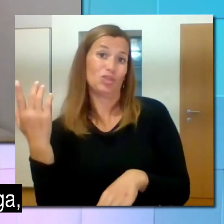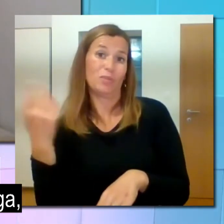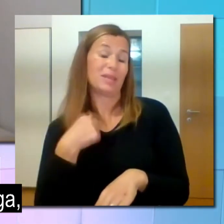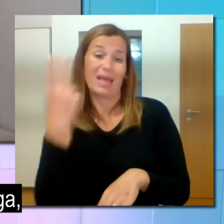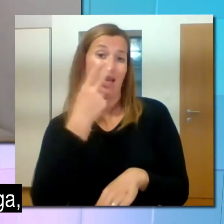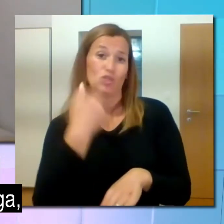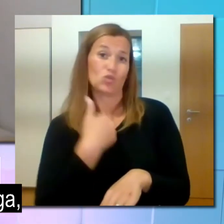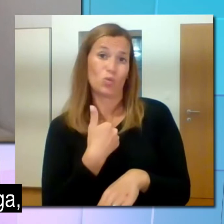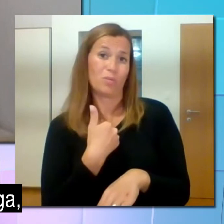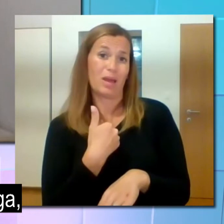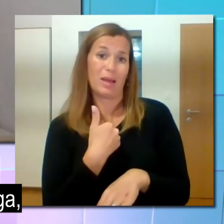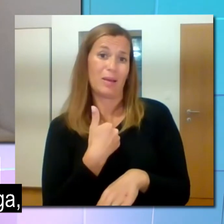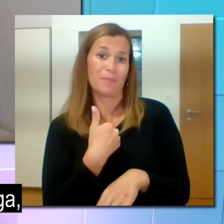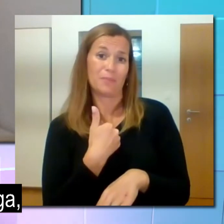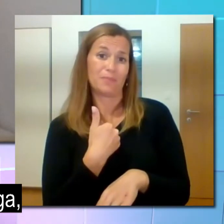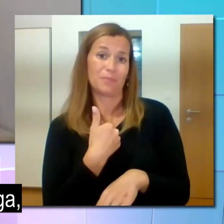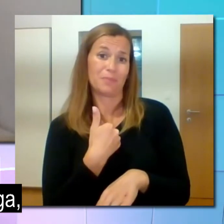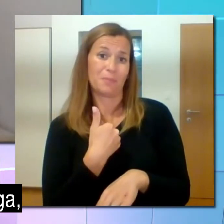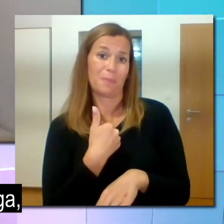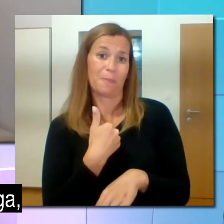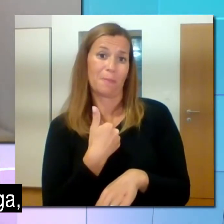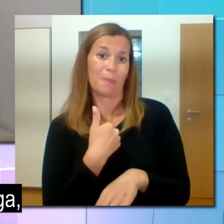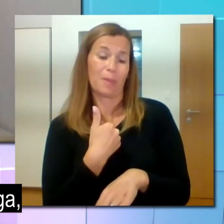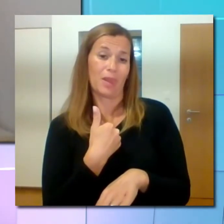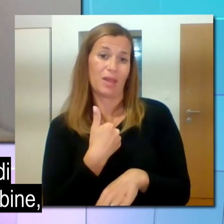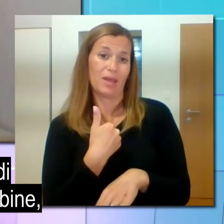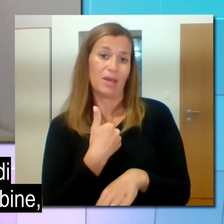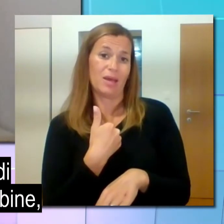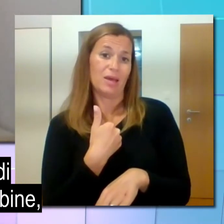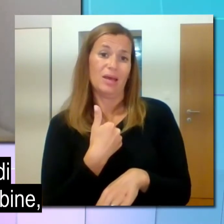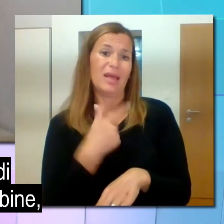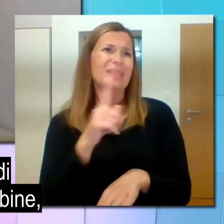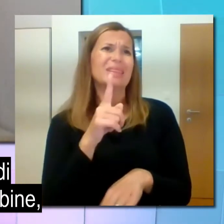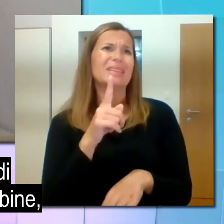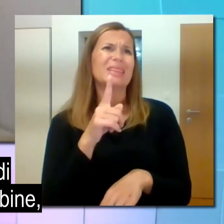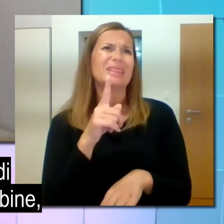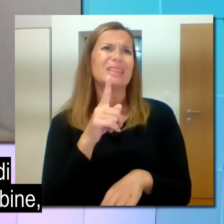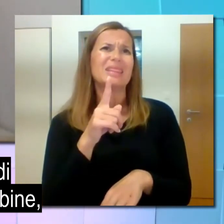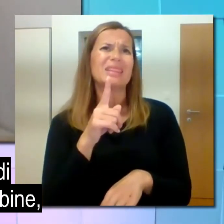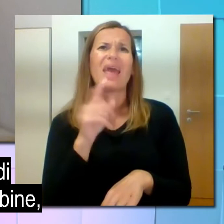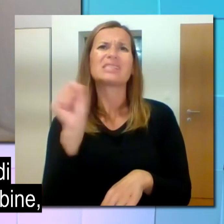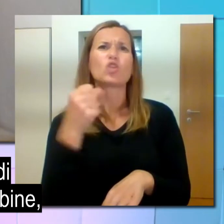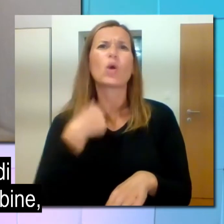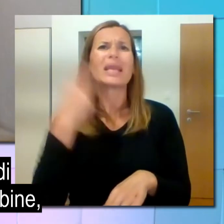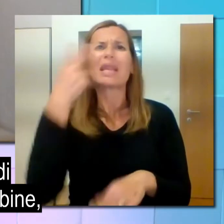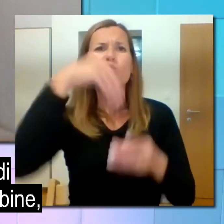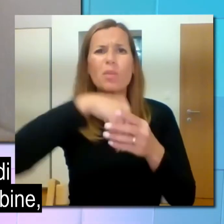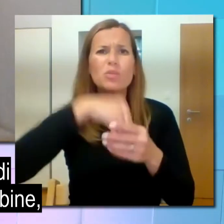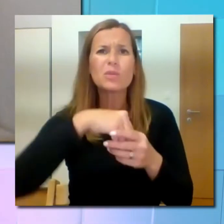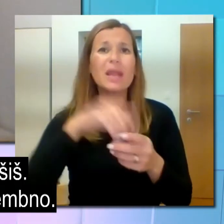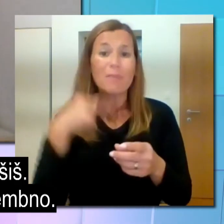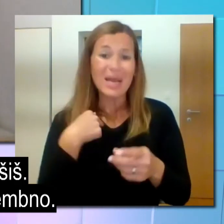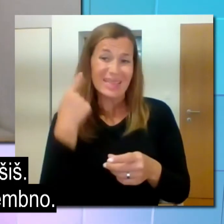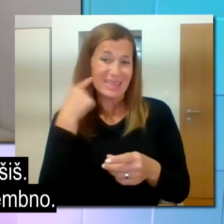razumem povedanega zaradi tega, ker ne slišim. Ne zaradi tega, ker ne razumeš vsebine,